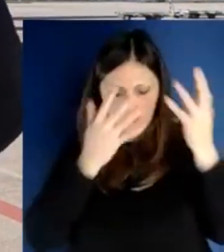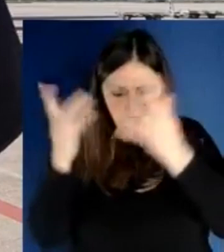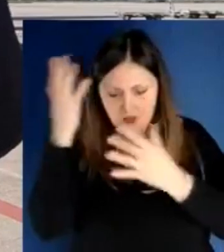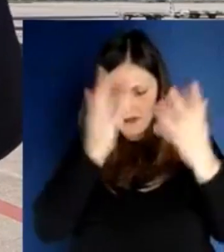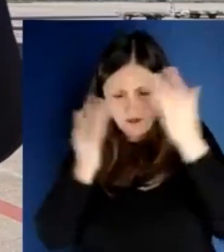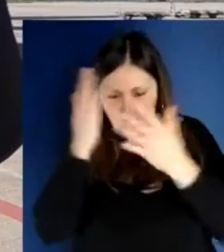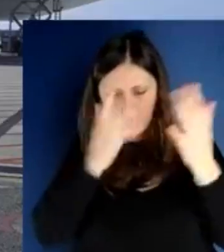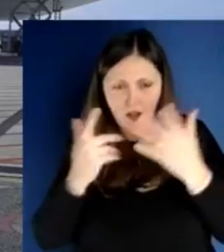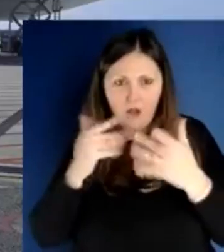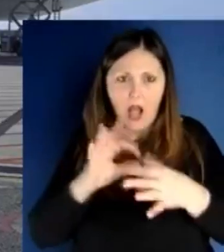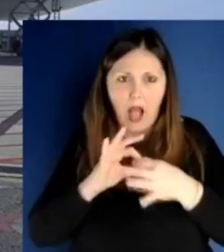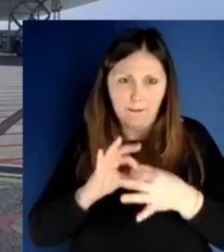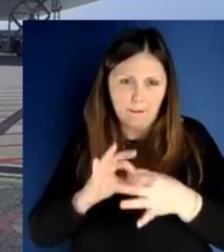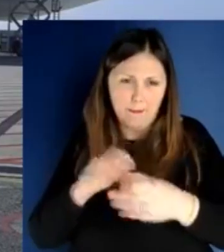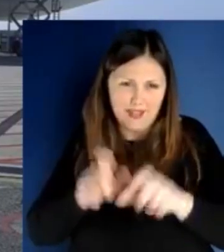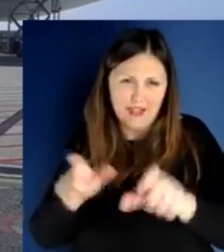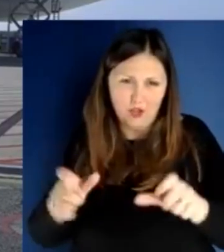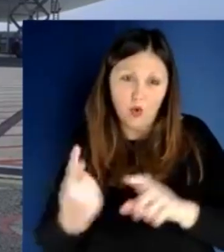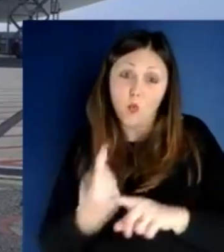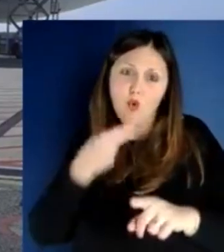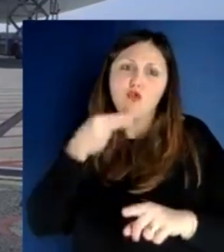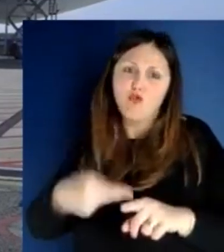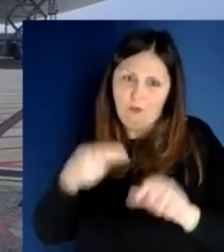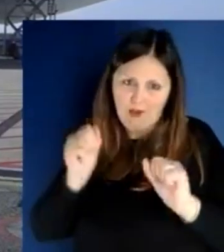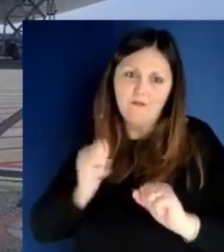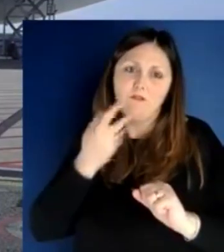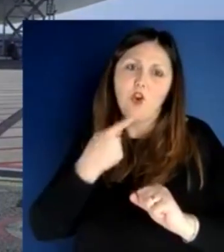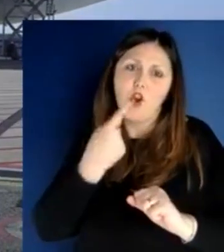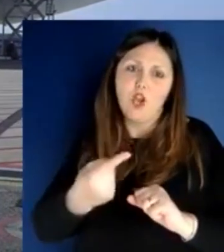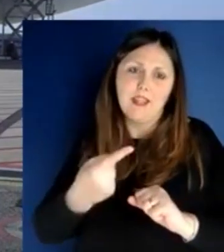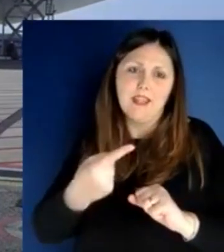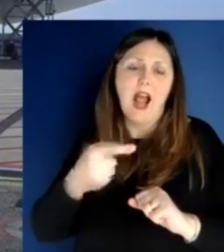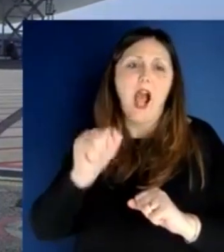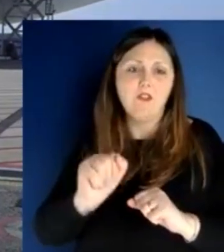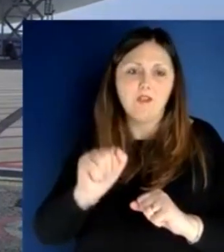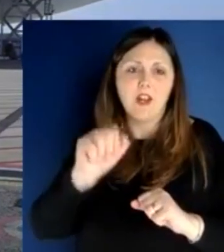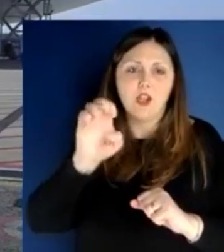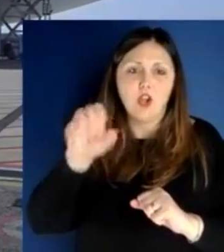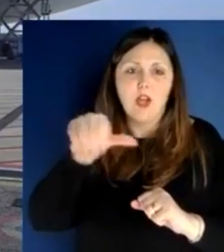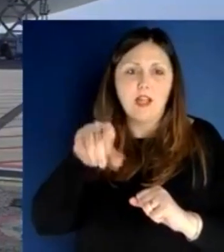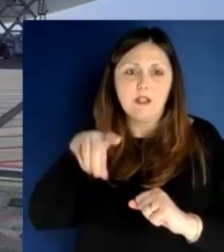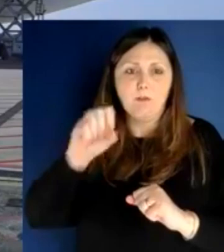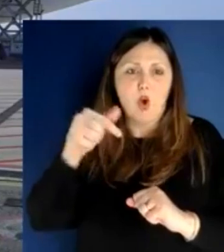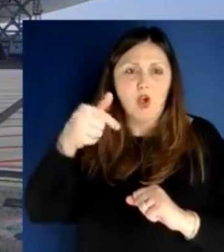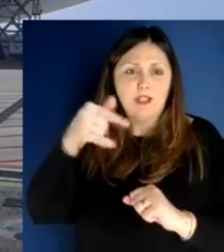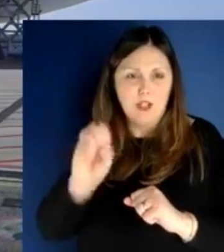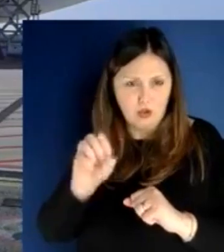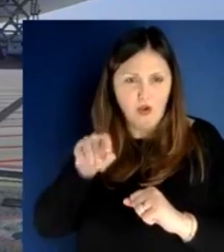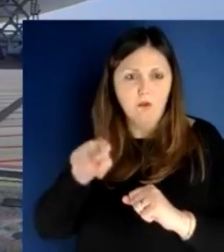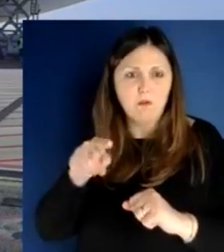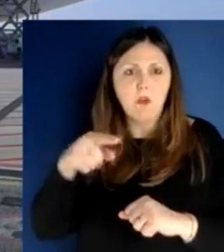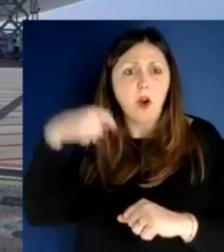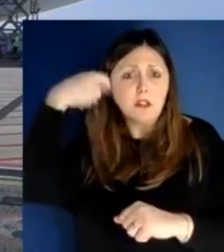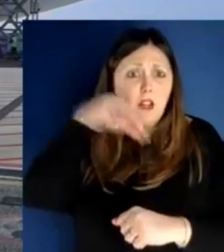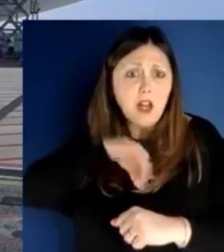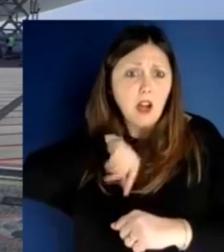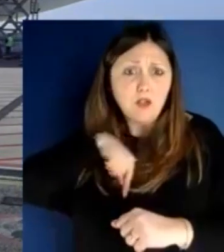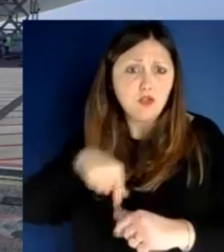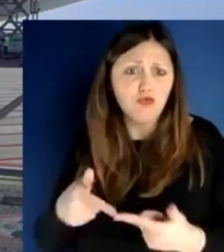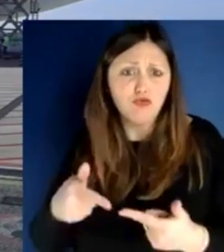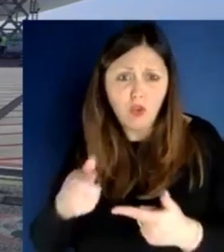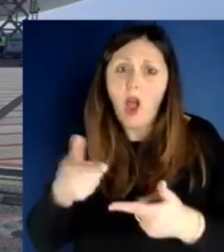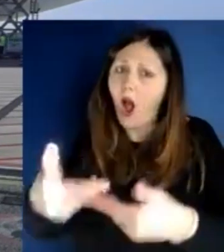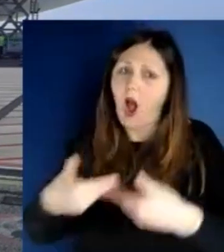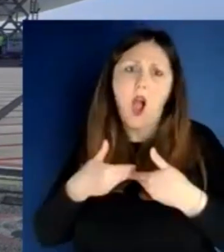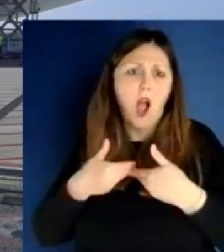senza nessun interesse particolare mi ha dato una mano per cercare i riferimenti, la merce, darmi soprattutto la